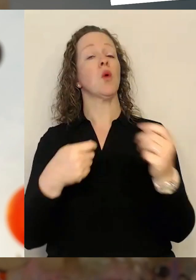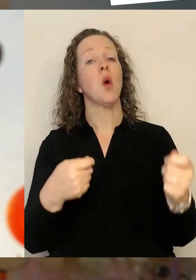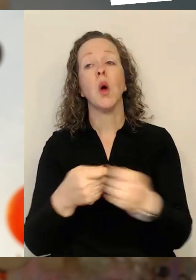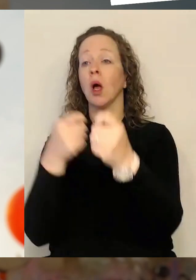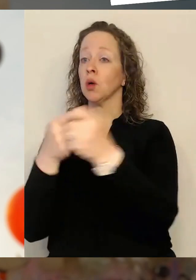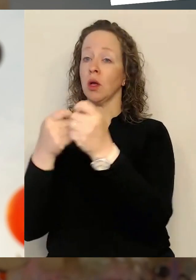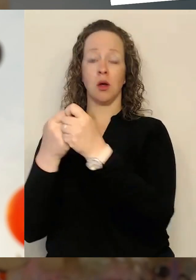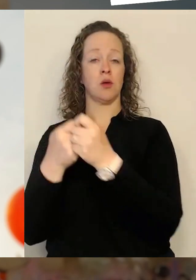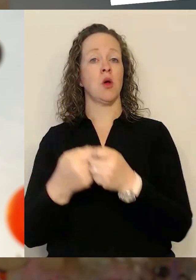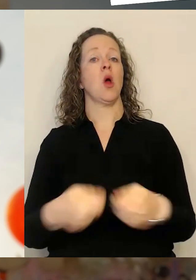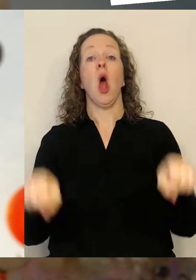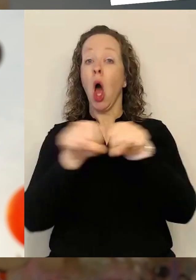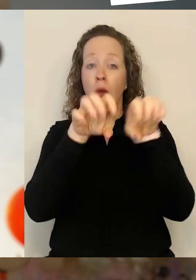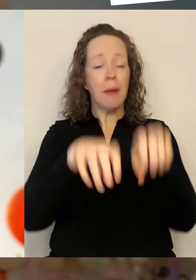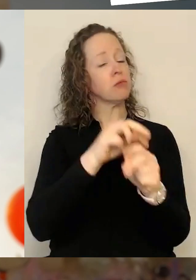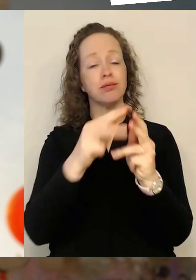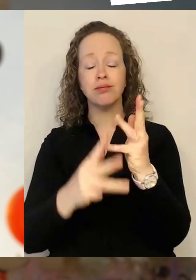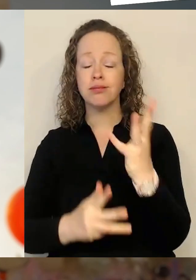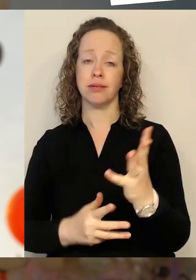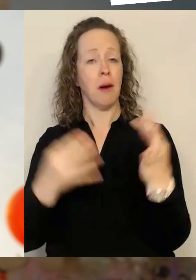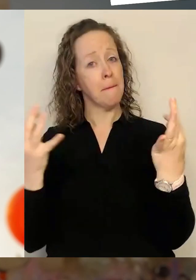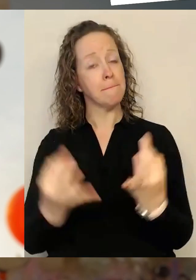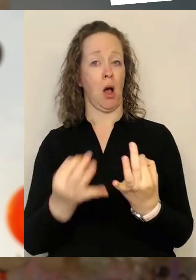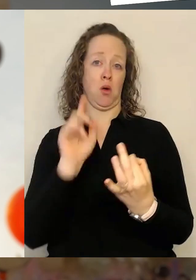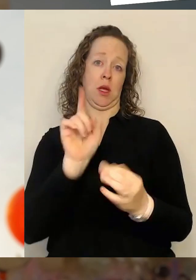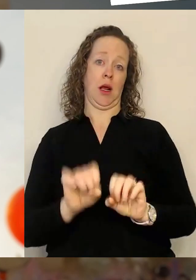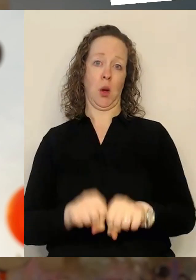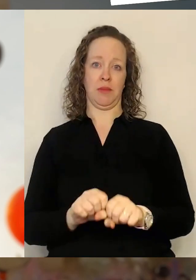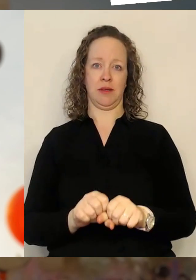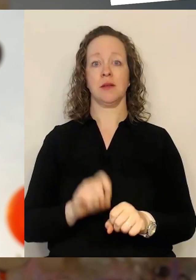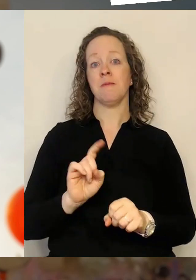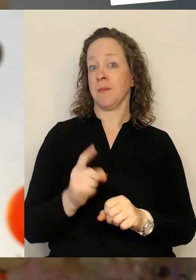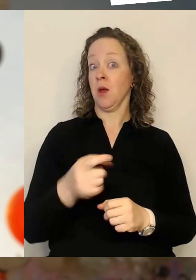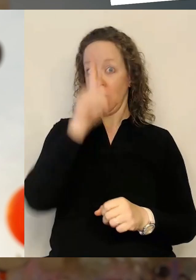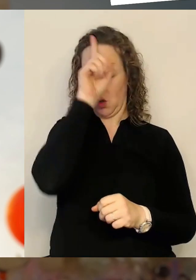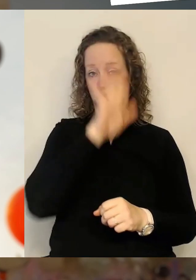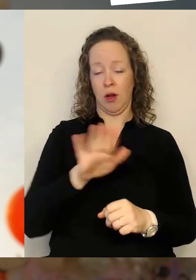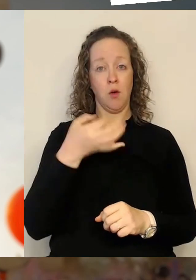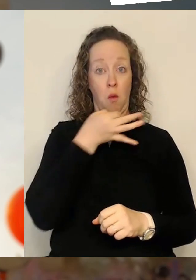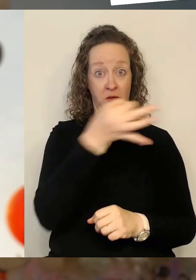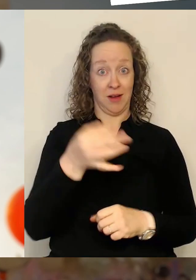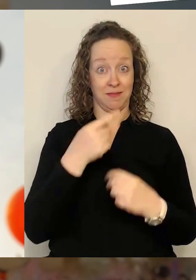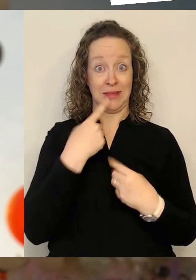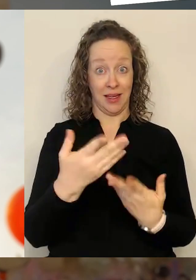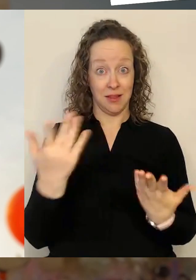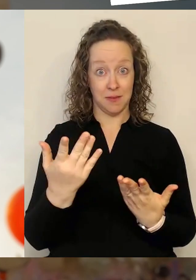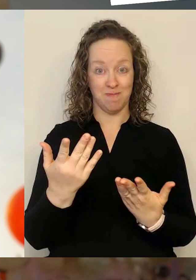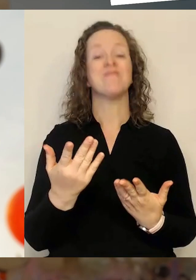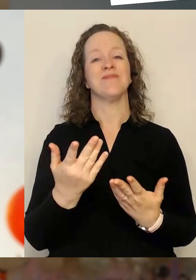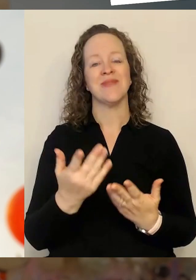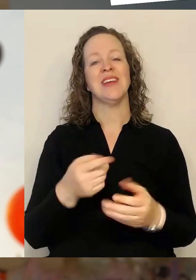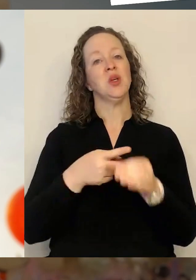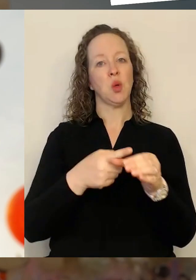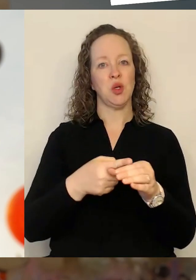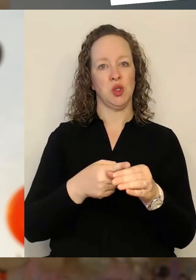-Banking. Gleichzeitig bewerten die Menschen in Deutschland, das haben wir eben schon gehört, ihre eigene Digitalkompetenz im Durchschnitt nur mit einer